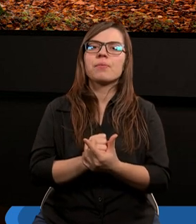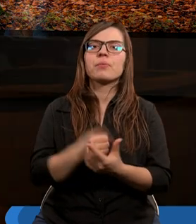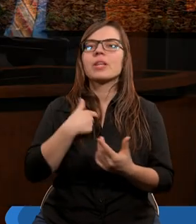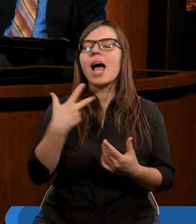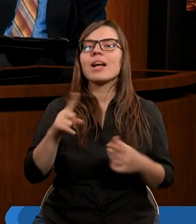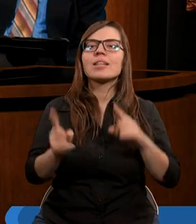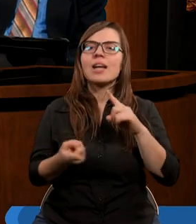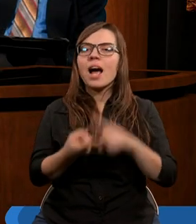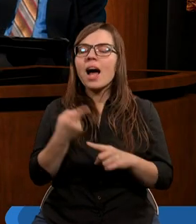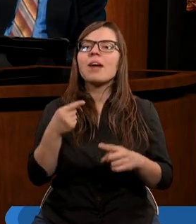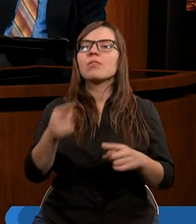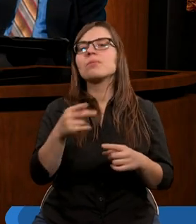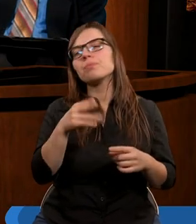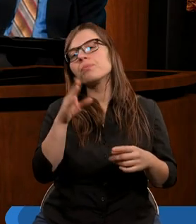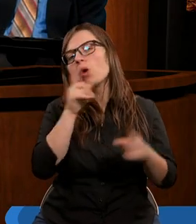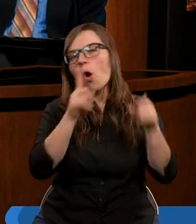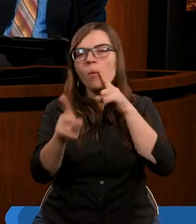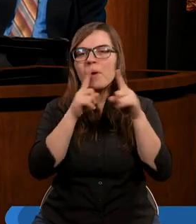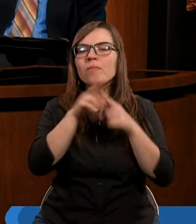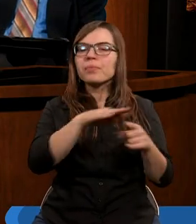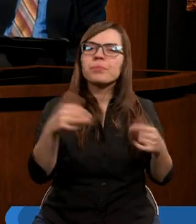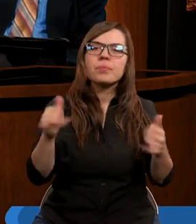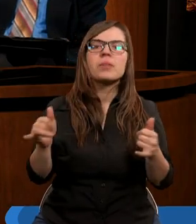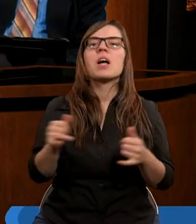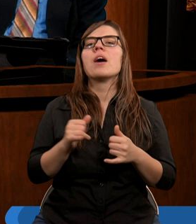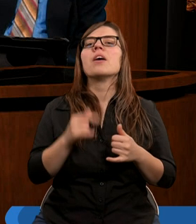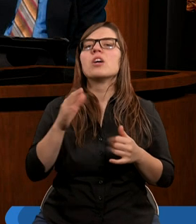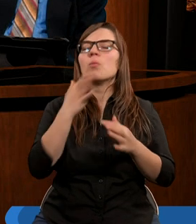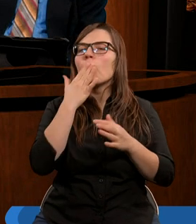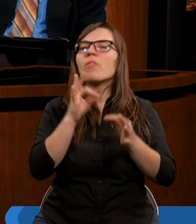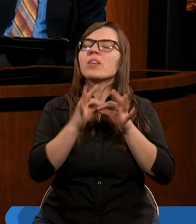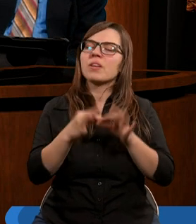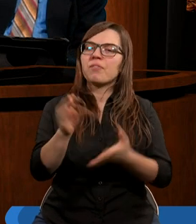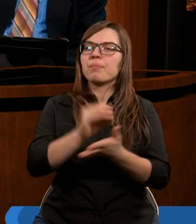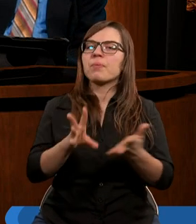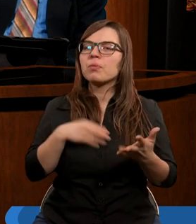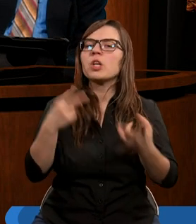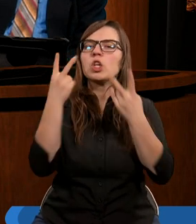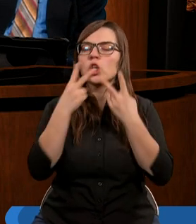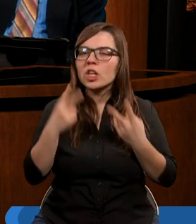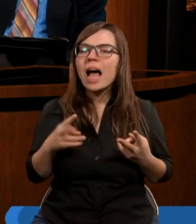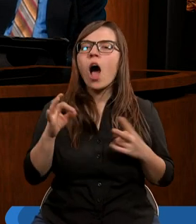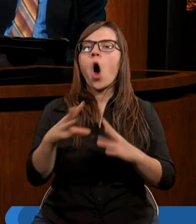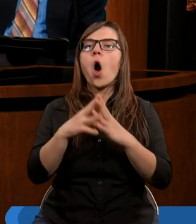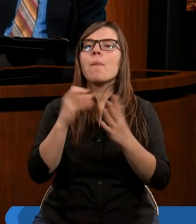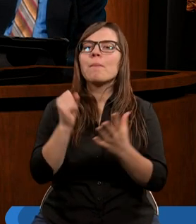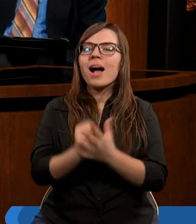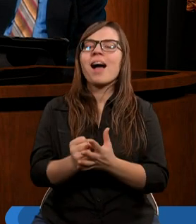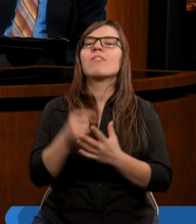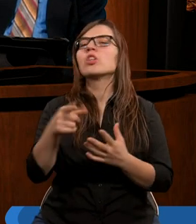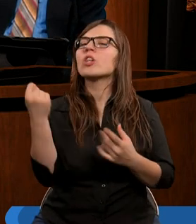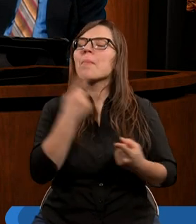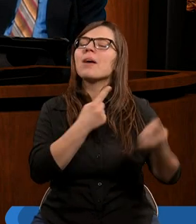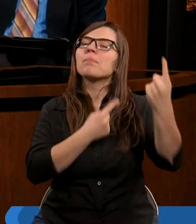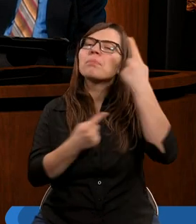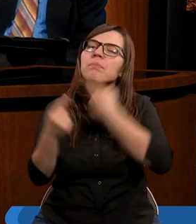Ja nieraz z ludźmi, gdy rozmawiałem, mówię, że gdy w Piśmie Świętym czytamy o prawie, to trzeba się